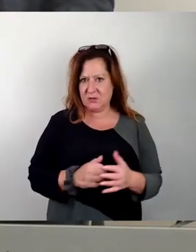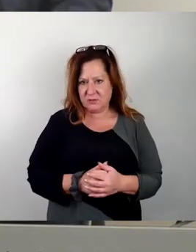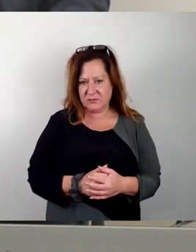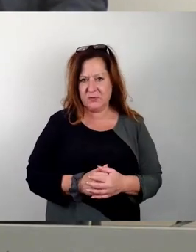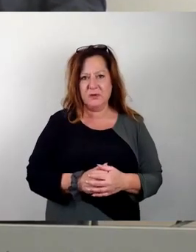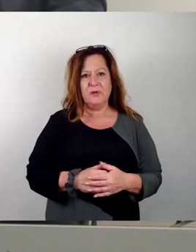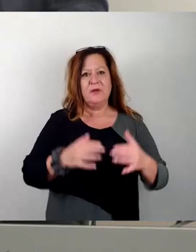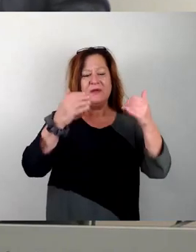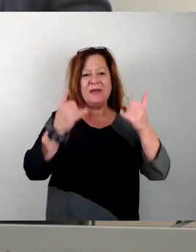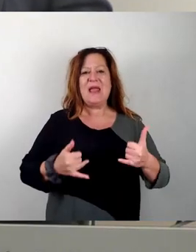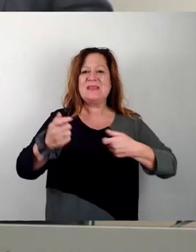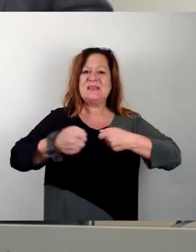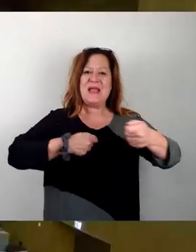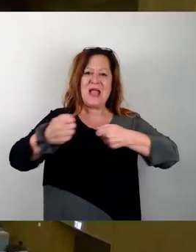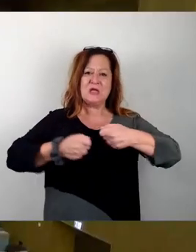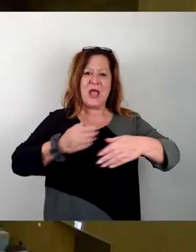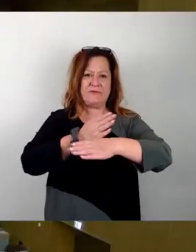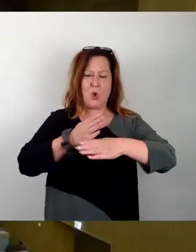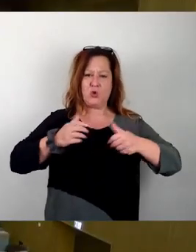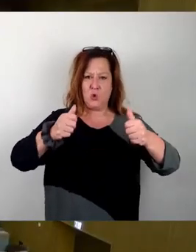noch Geschäftsordnungsantrag. Herr Hannig, Entschuldigung.